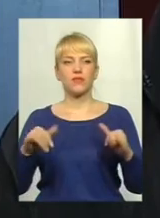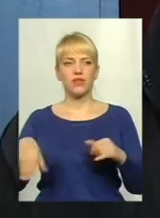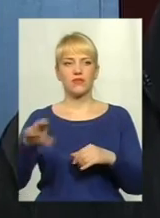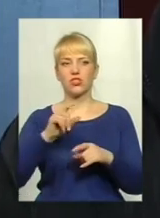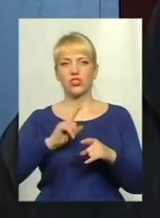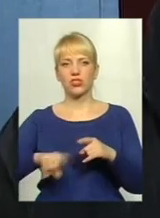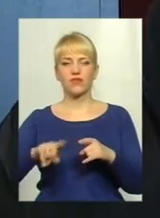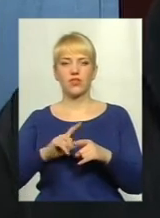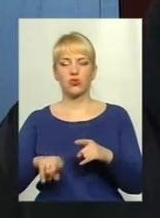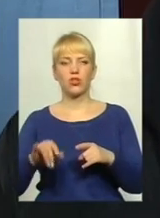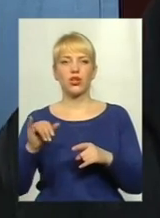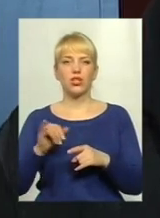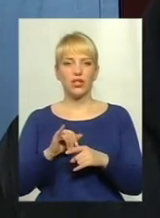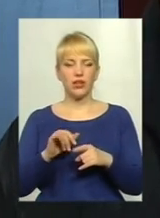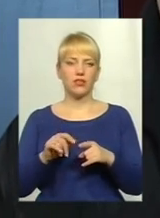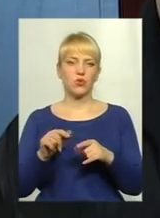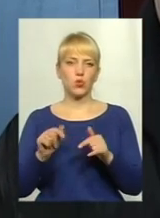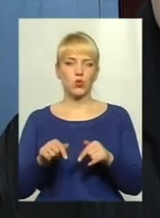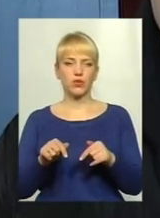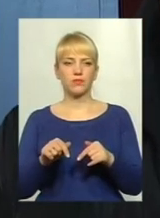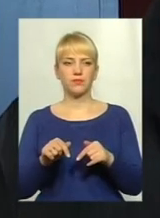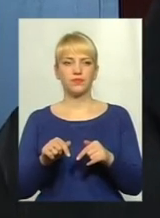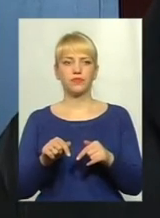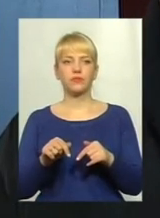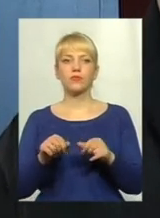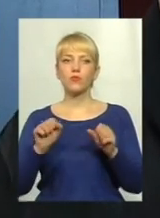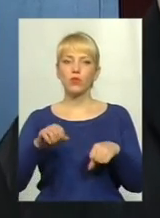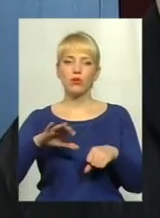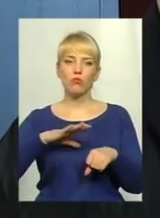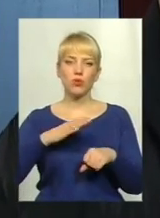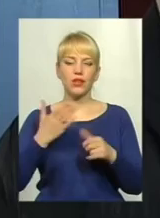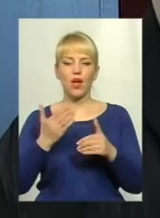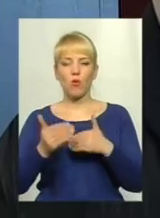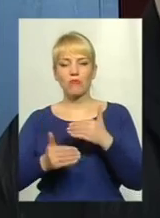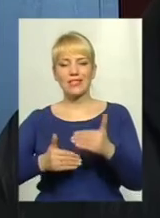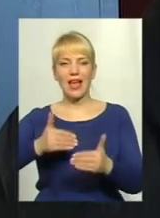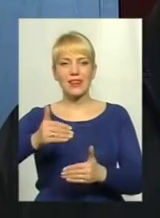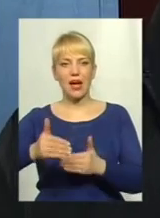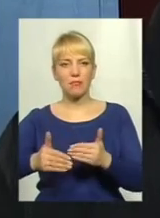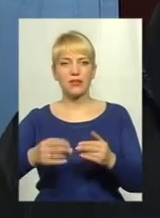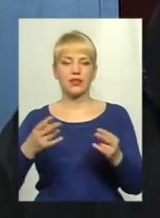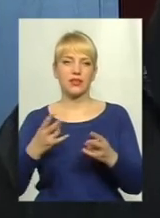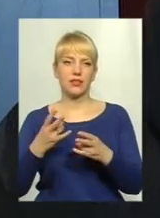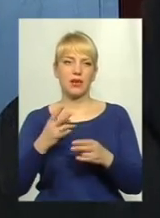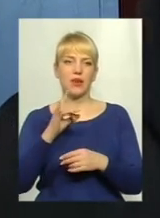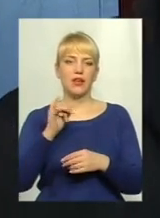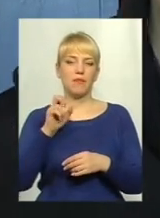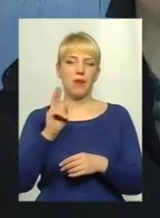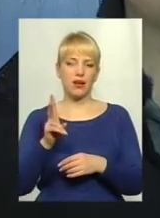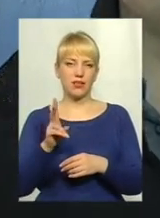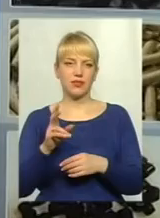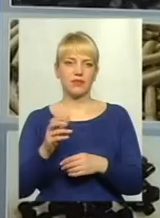дуже швидко. І тут може бути на якомусь етапі і треба трошки ріпаком, скажімо,